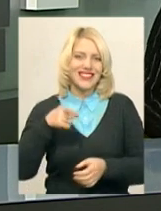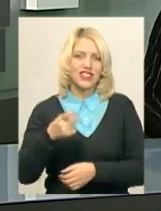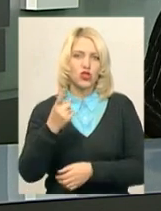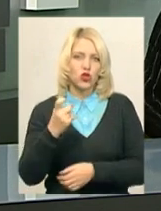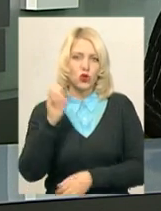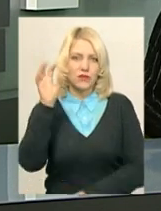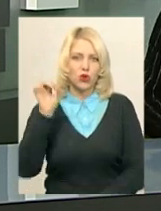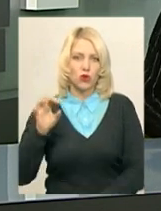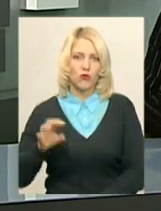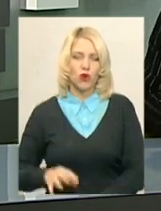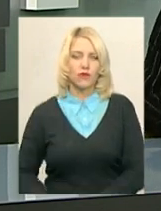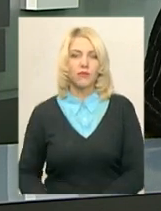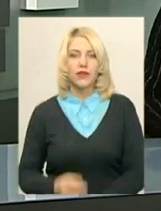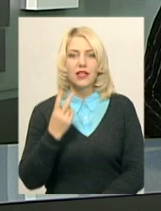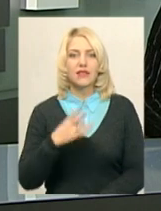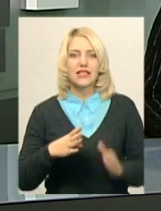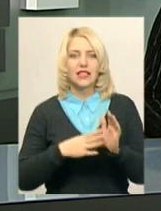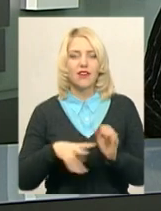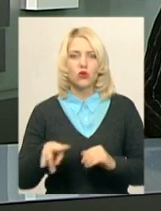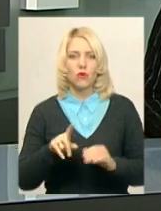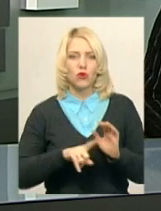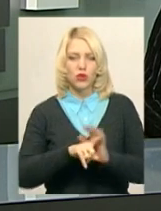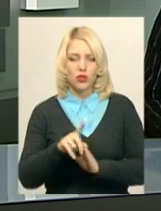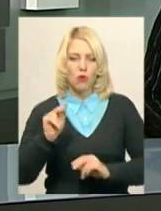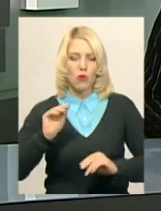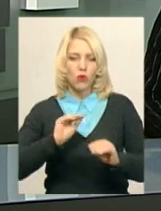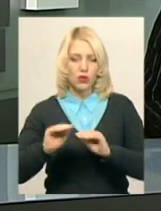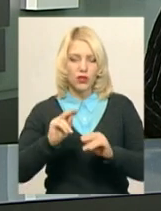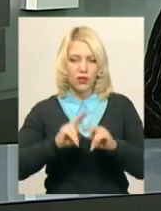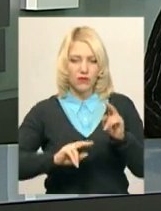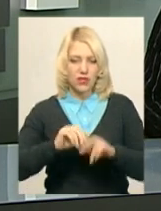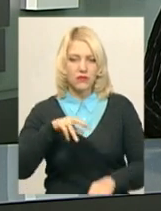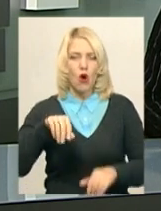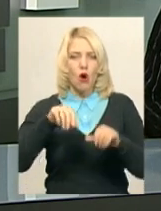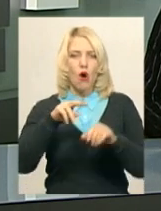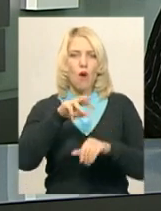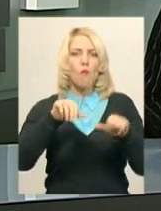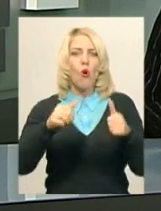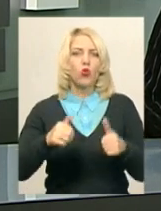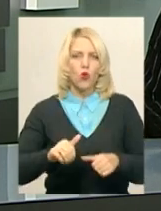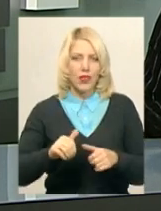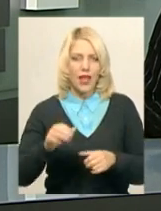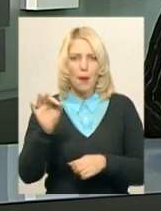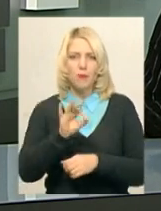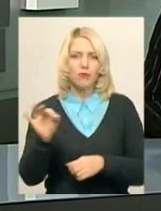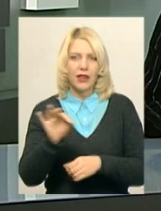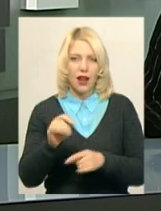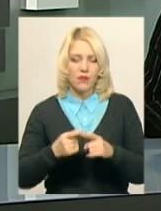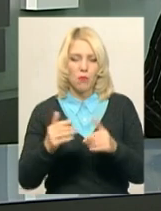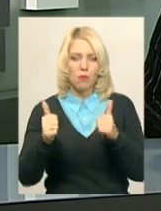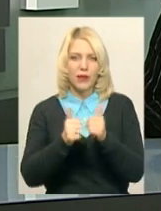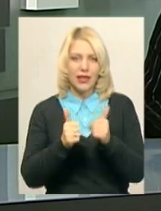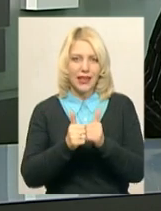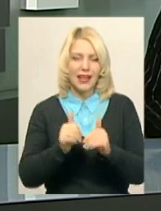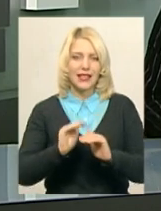29 листопада розпочалося будівництво модульної вбиральні в серед місті Хмельницького. Вона розташовуватиметься поблизу торговельного центру